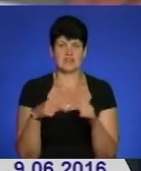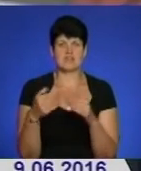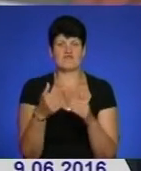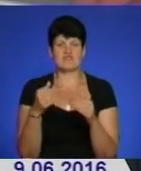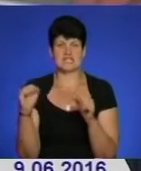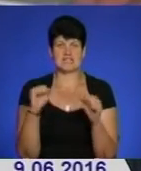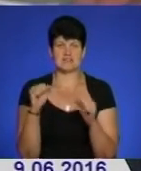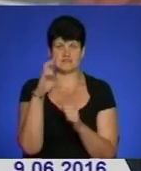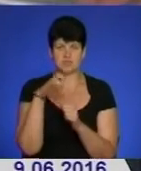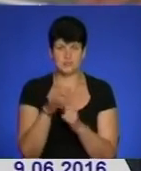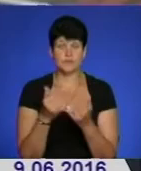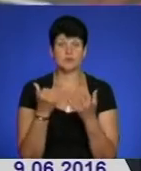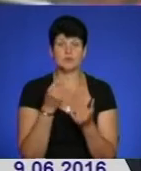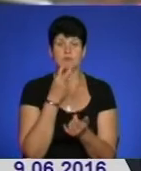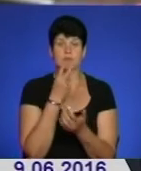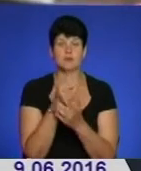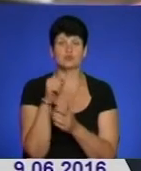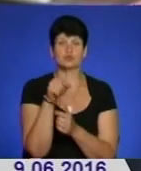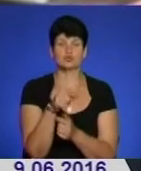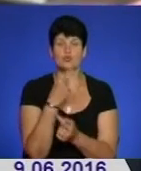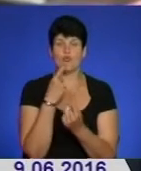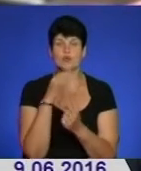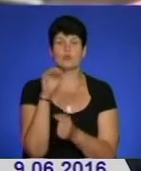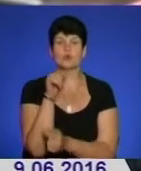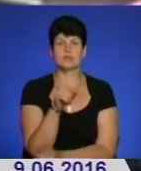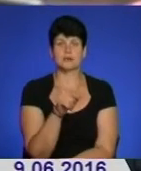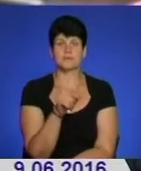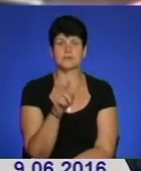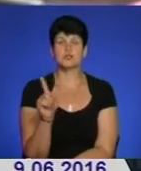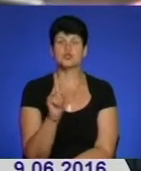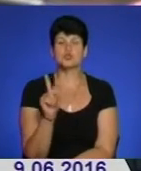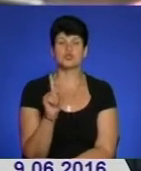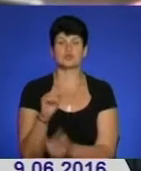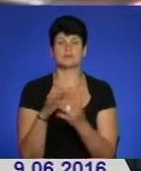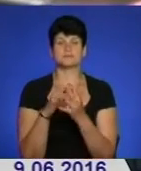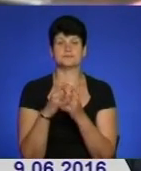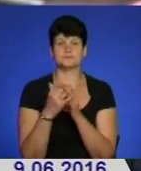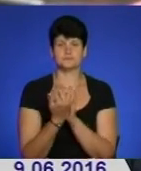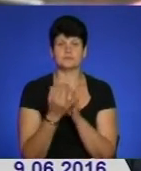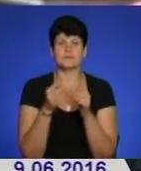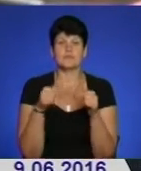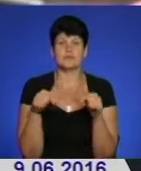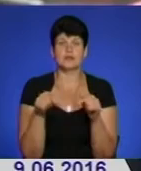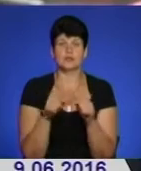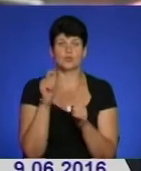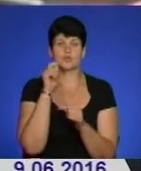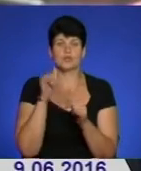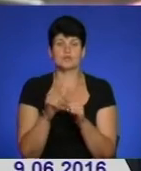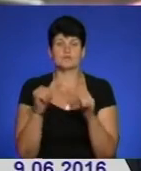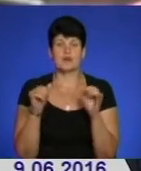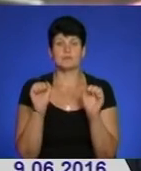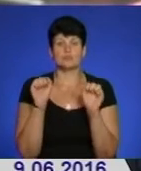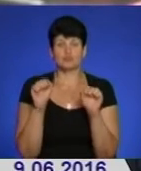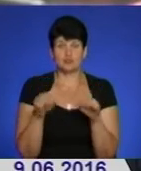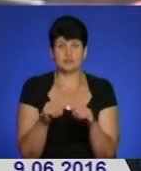сьогодні ми бачимо тут, говорить тільки про те, що аграрний сектор України розвивається, в нього є безліч проблем, але потенціал до